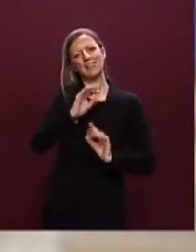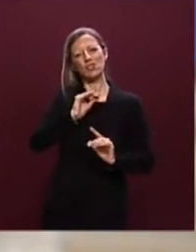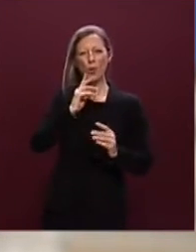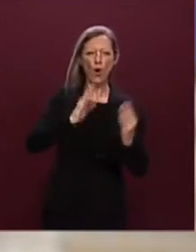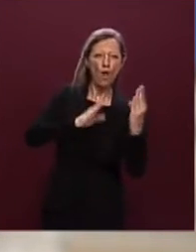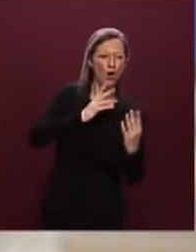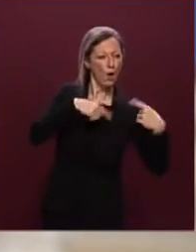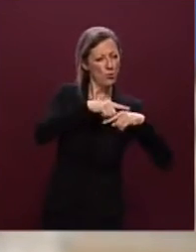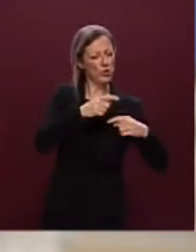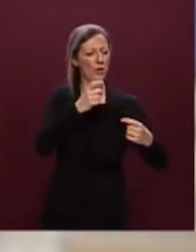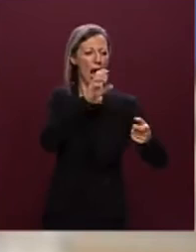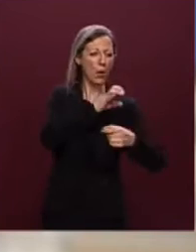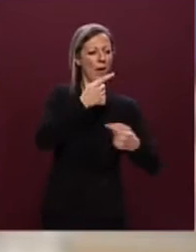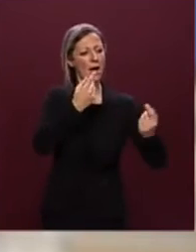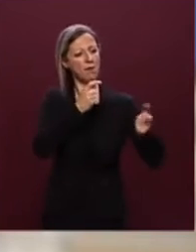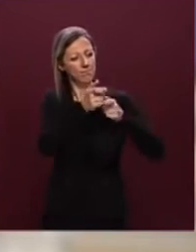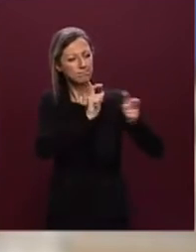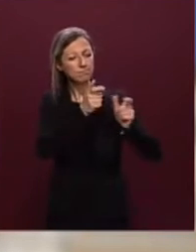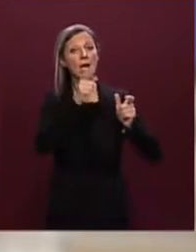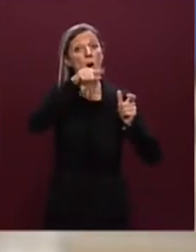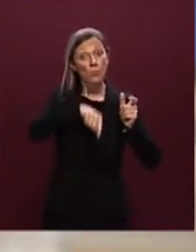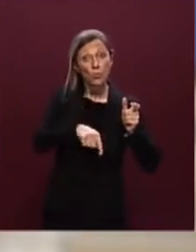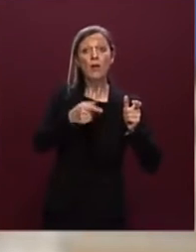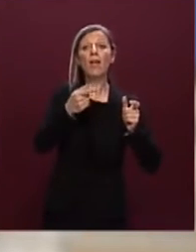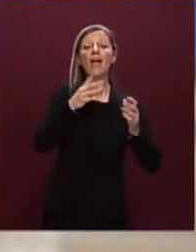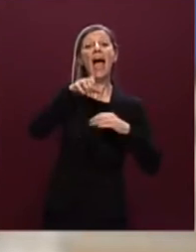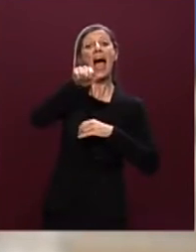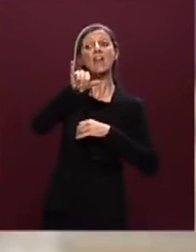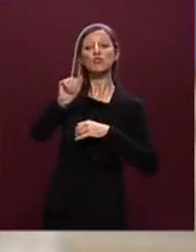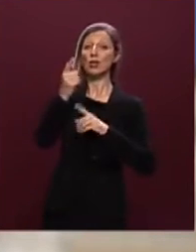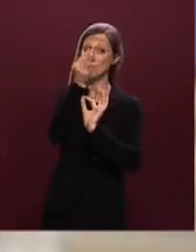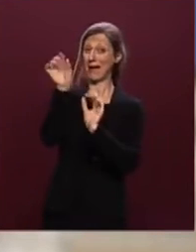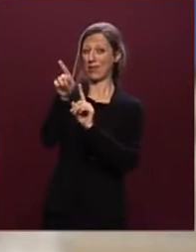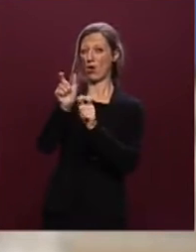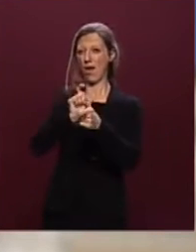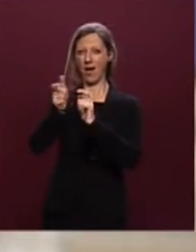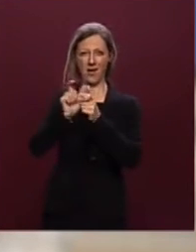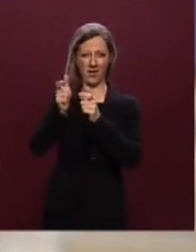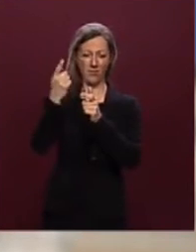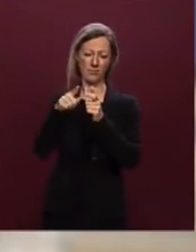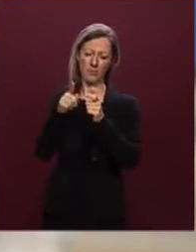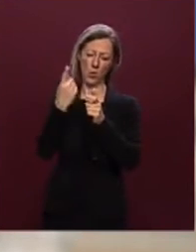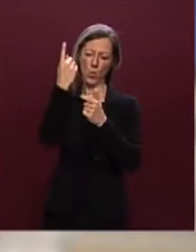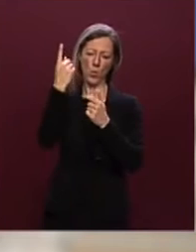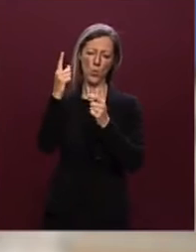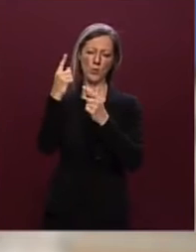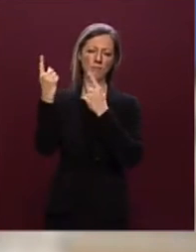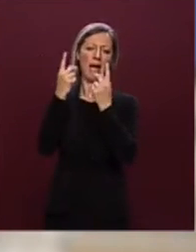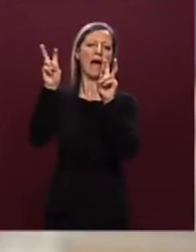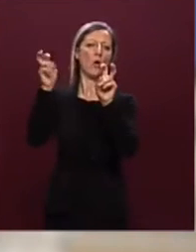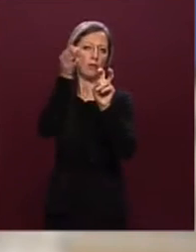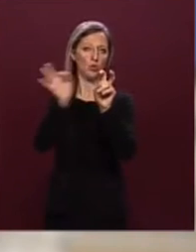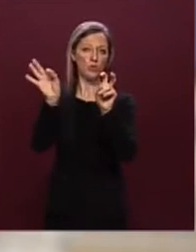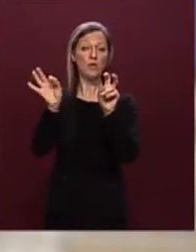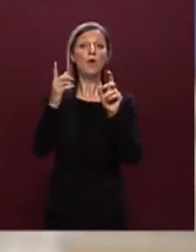confronto con la Commissione europea e nel confronto con l'Anci in modo particolare in un caso specifico